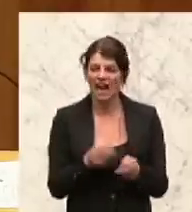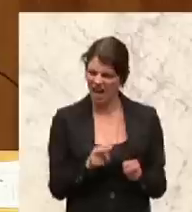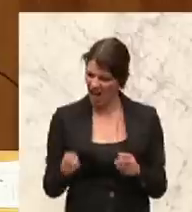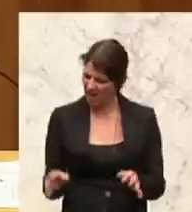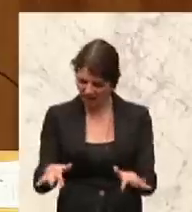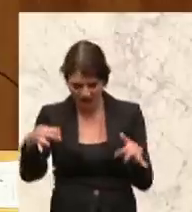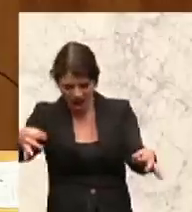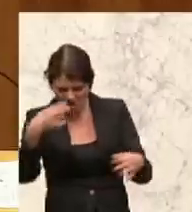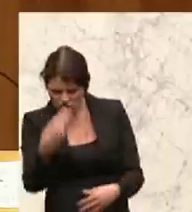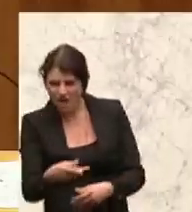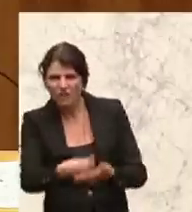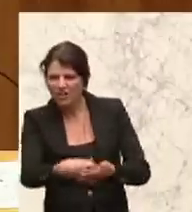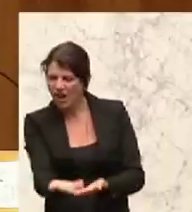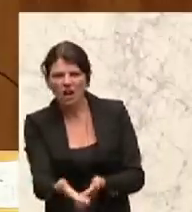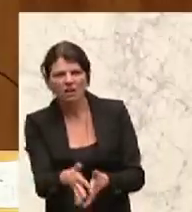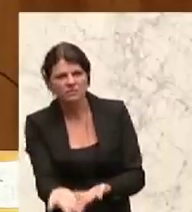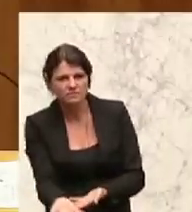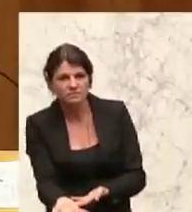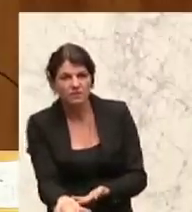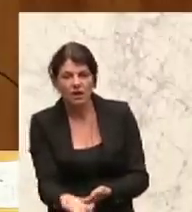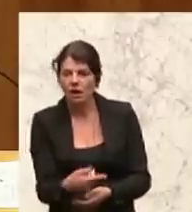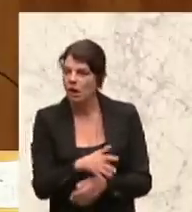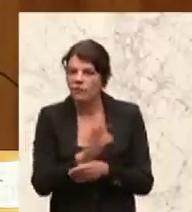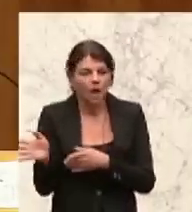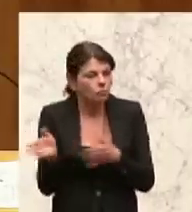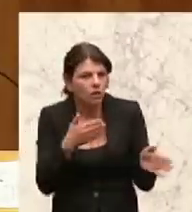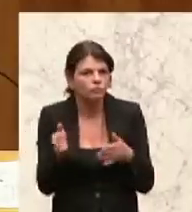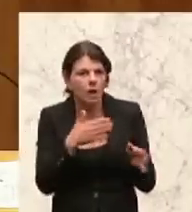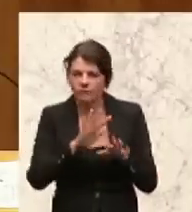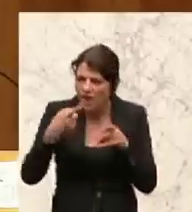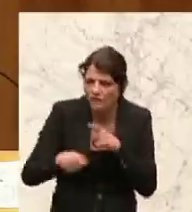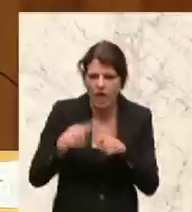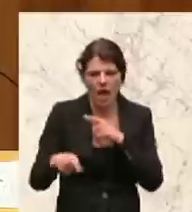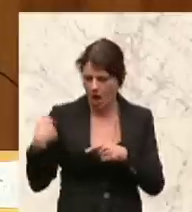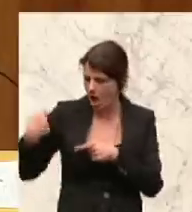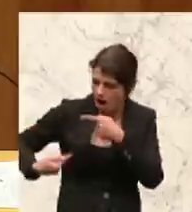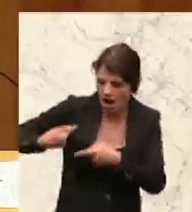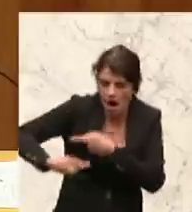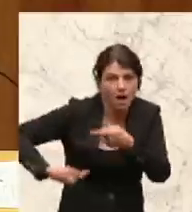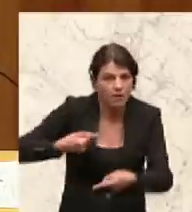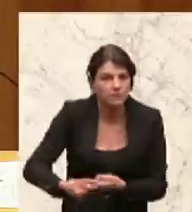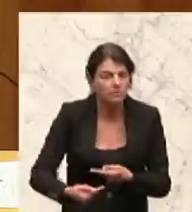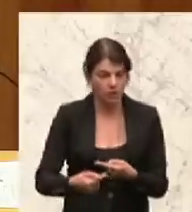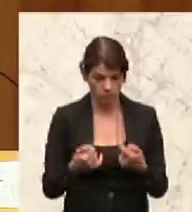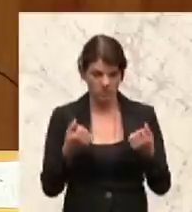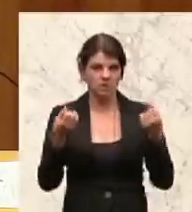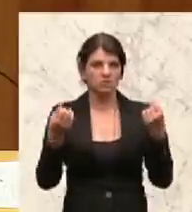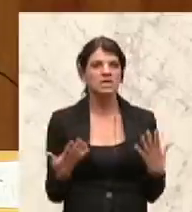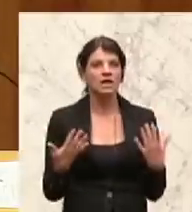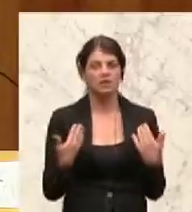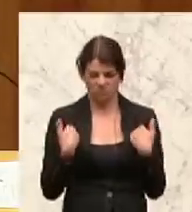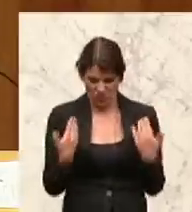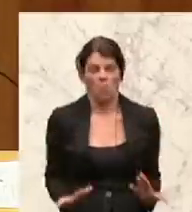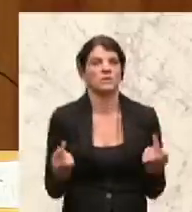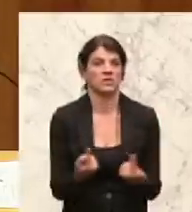befassen. Und diese Versäumnisse und Fehlerkette hat dazu geführt, dass wir überhaupt erst in diese Lage gebracht